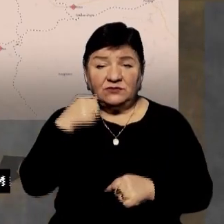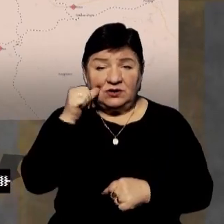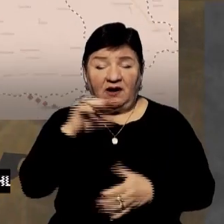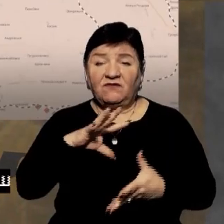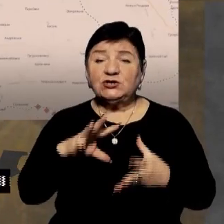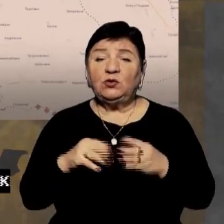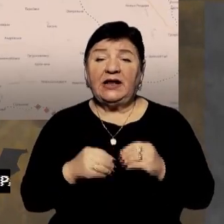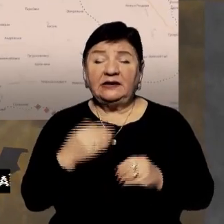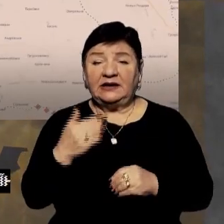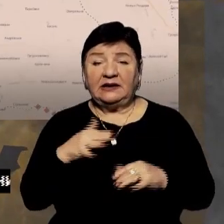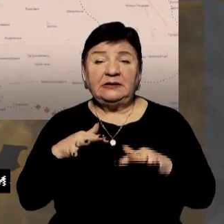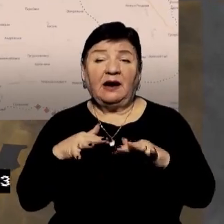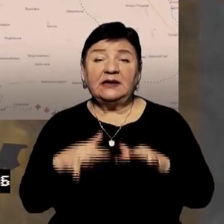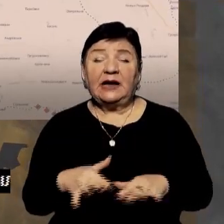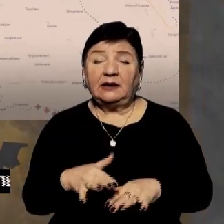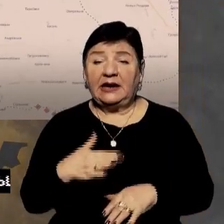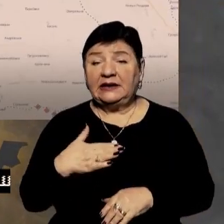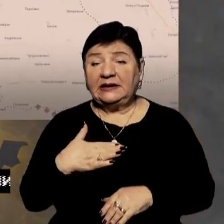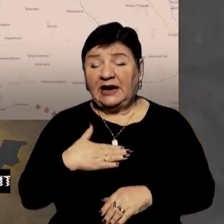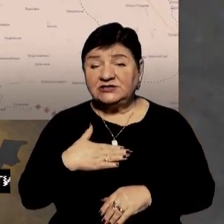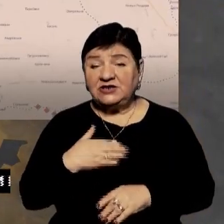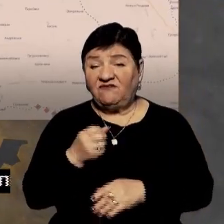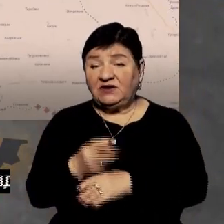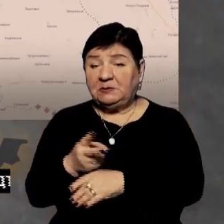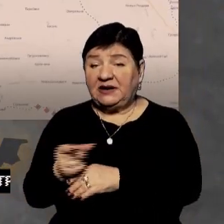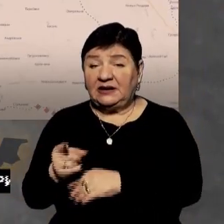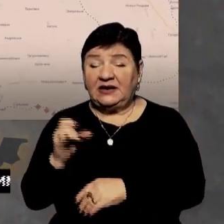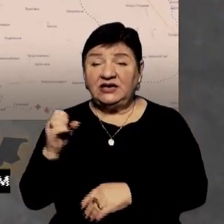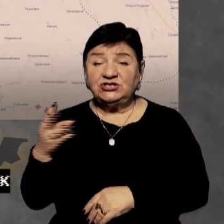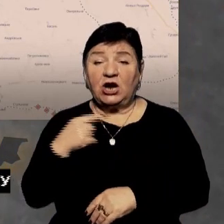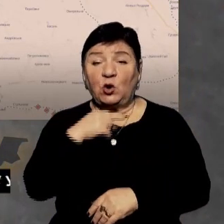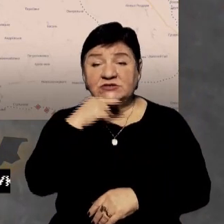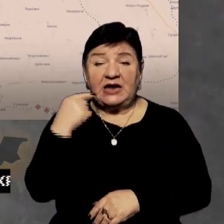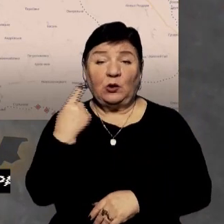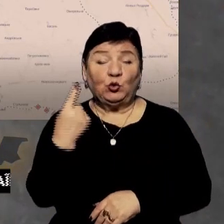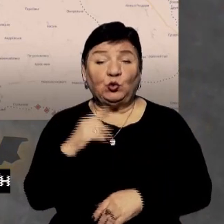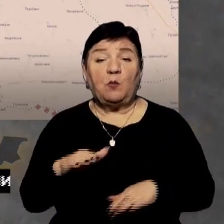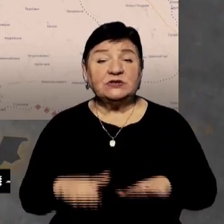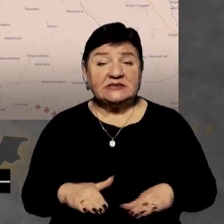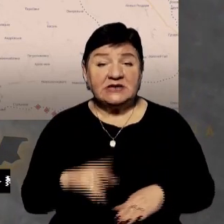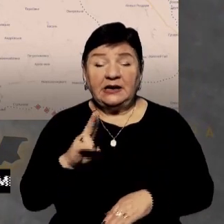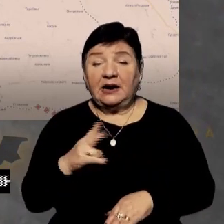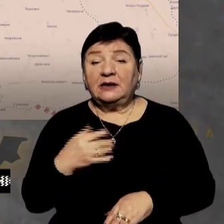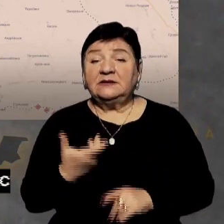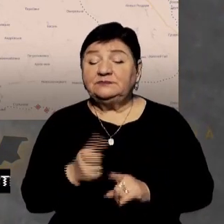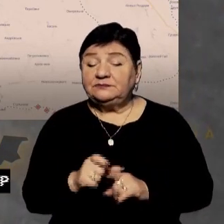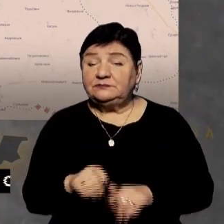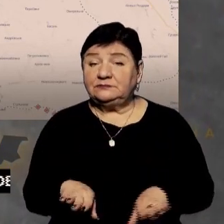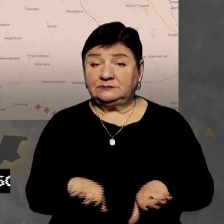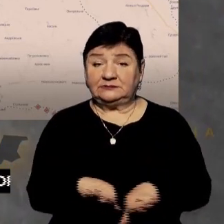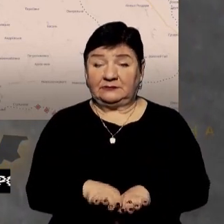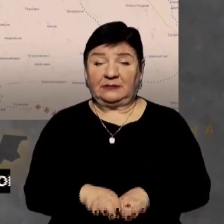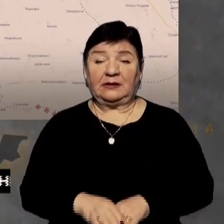результаті їхньої атаки наші відбили, ще відбили росіян одну позицію. Зараз більше такі